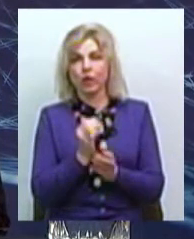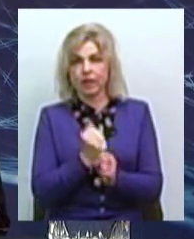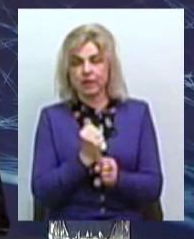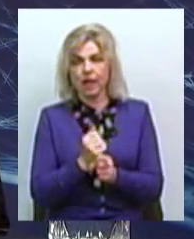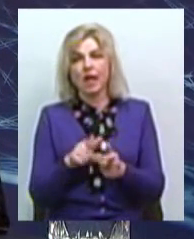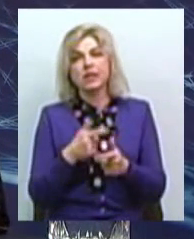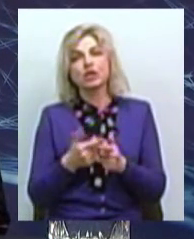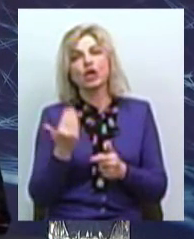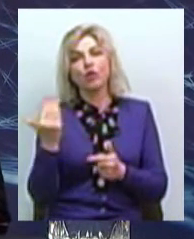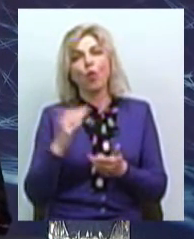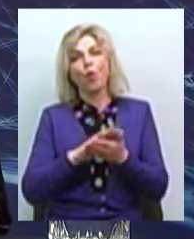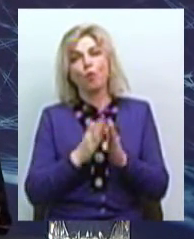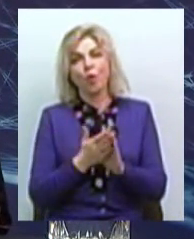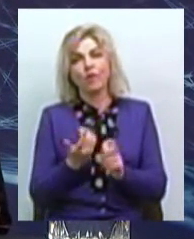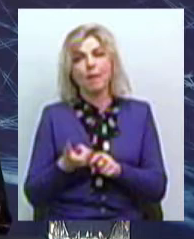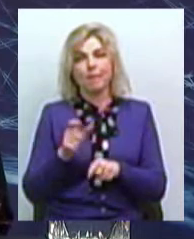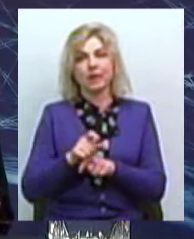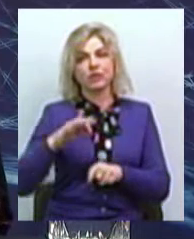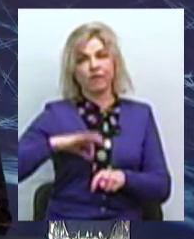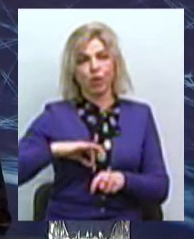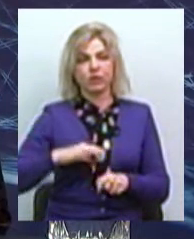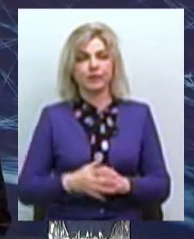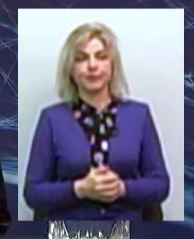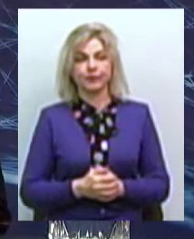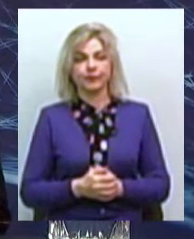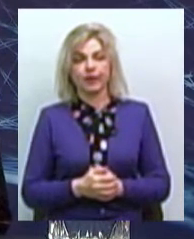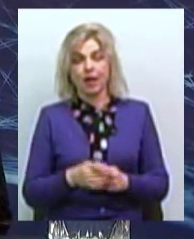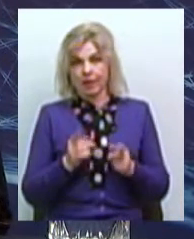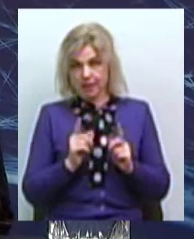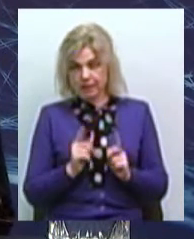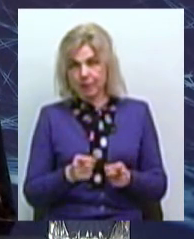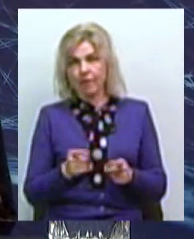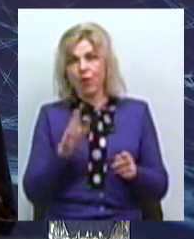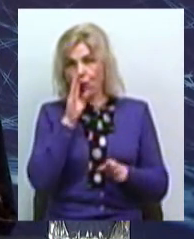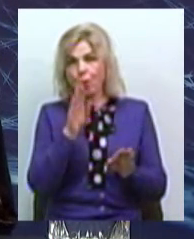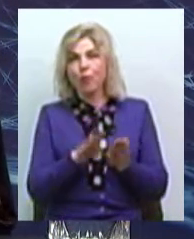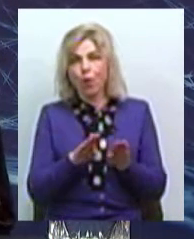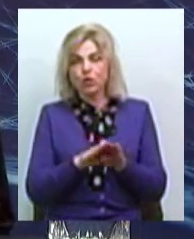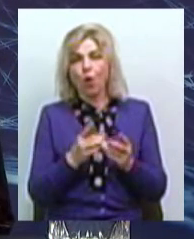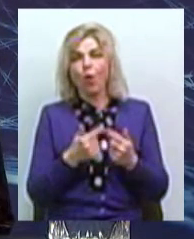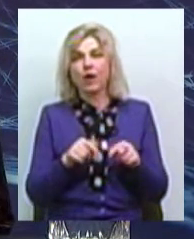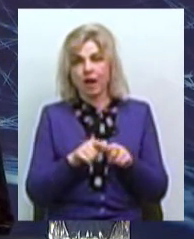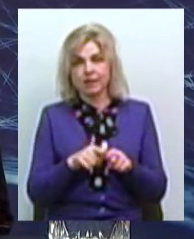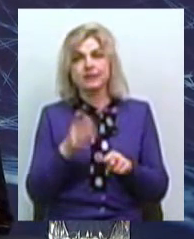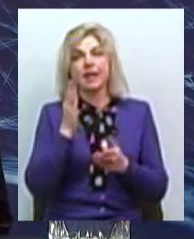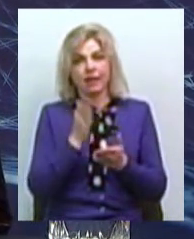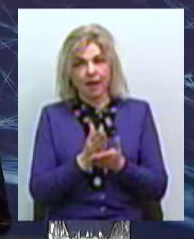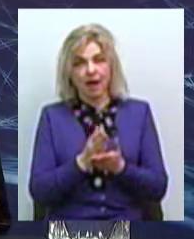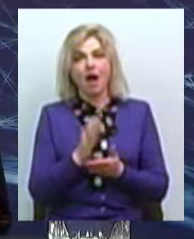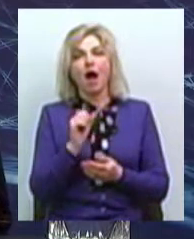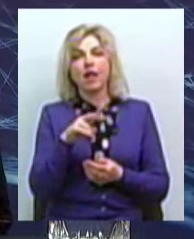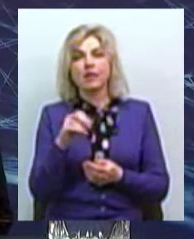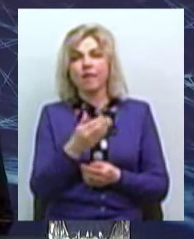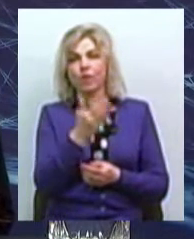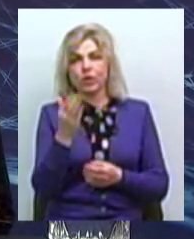умови більш вигідні? Дивіться, насправді схожі організації, я знаю, що є, але вони діють